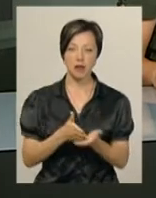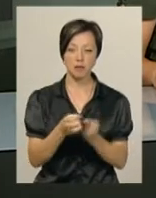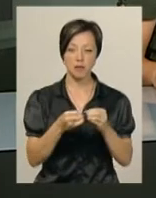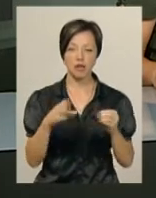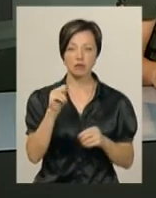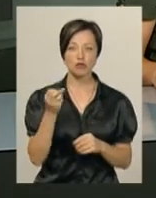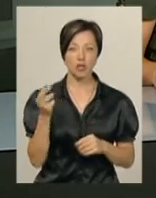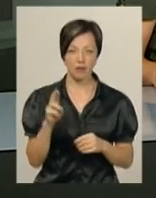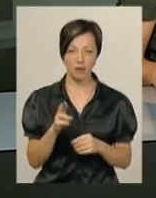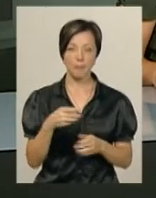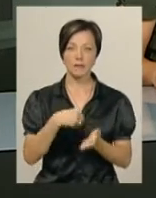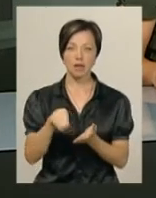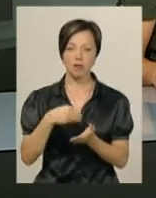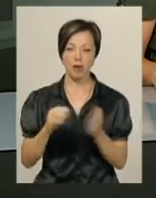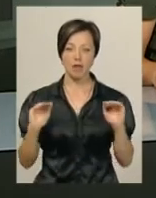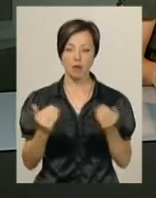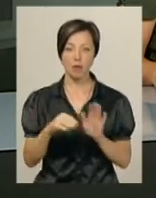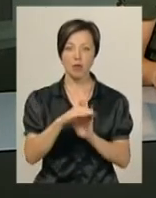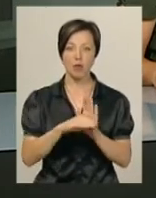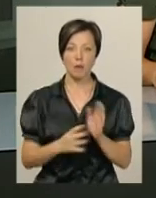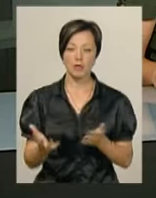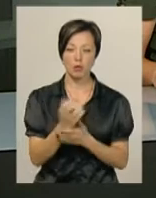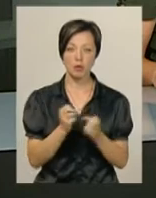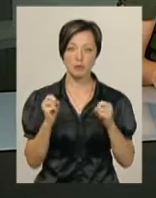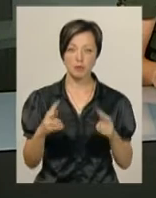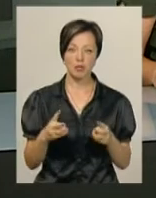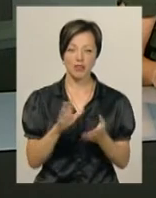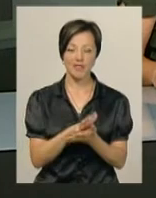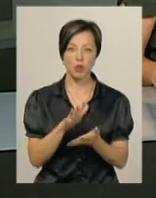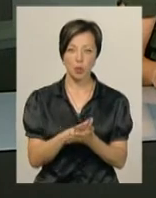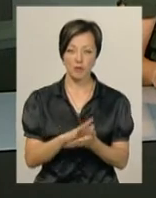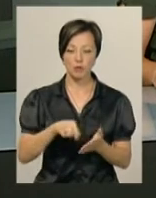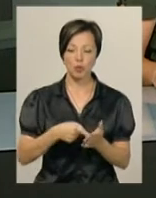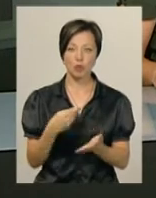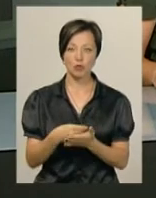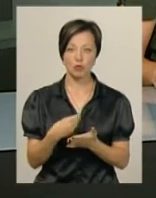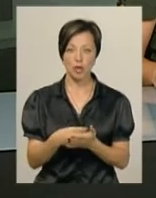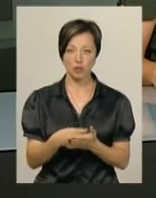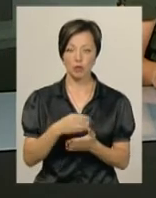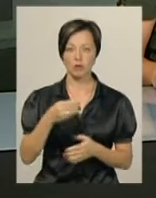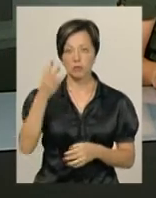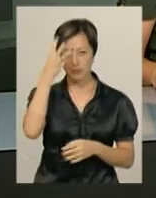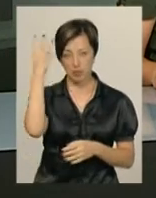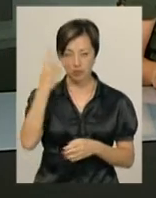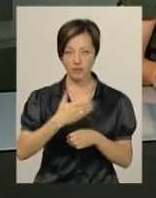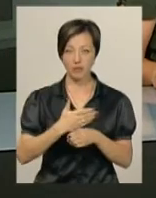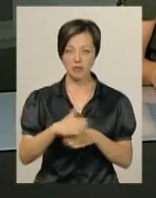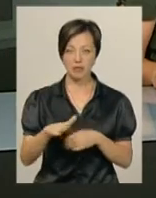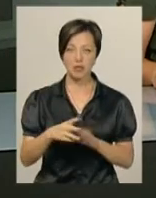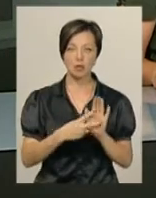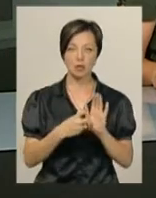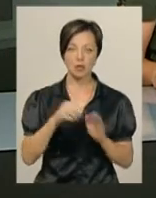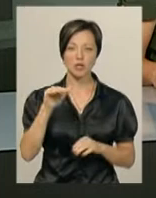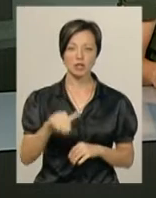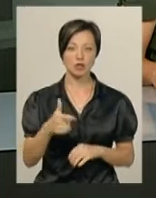червня. Його придбали у рамках програми збору небезпечних відходів. Із міського бюджету Хмельницького на нього витратили більше 700